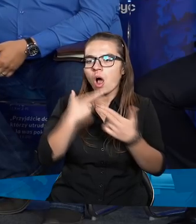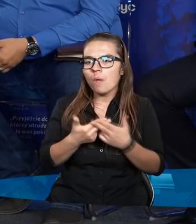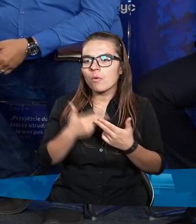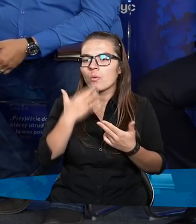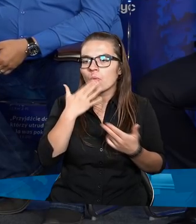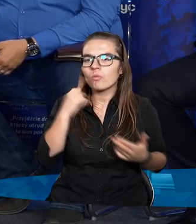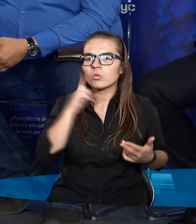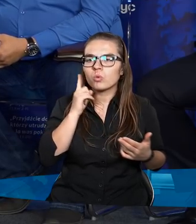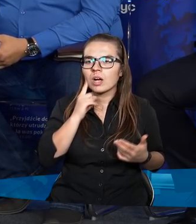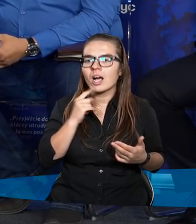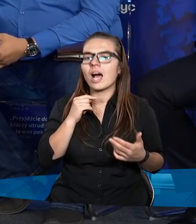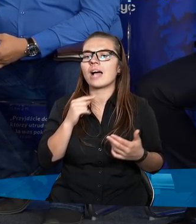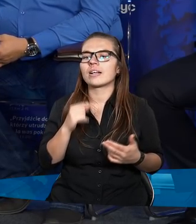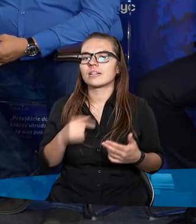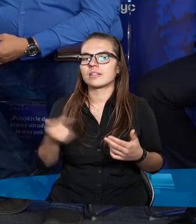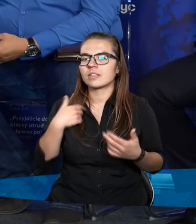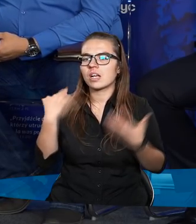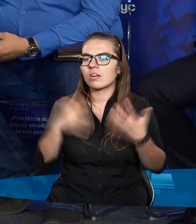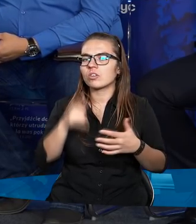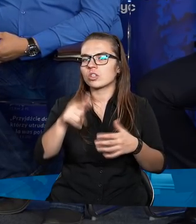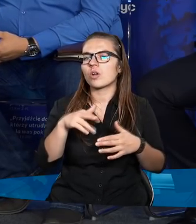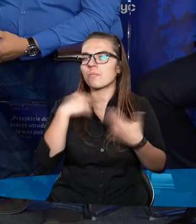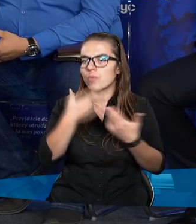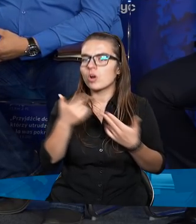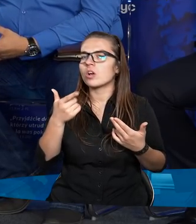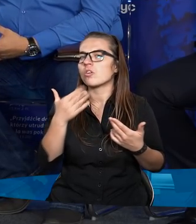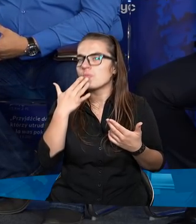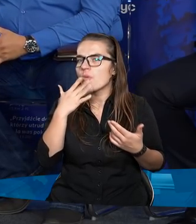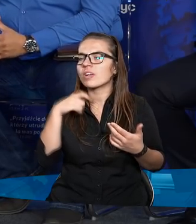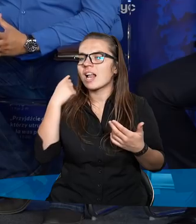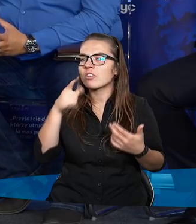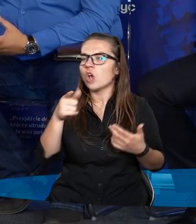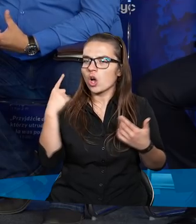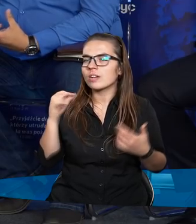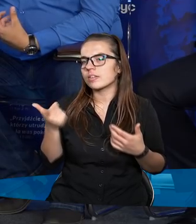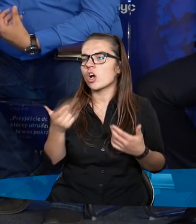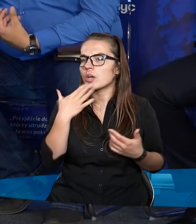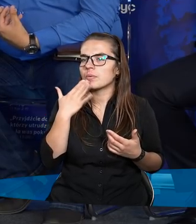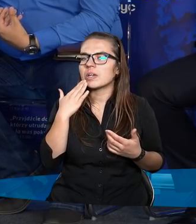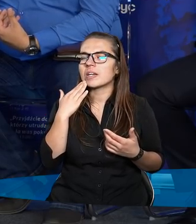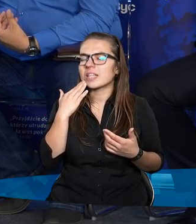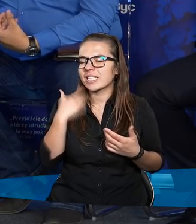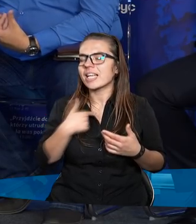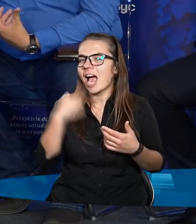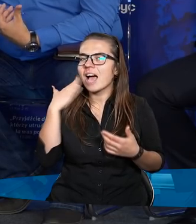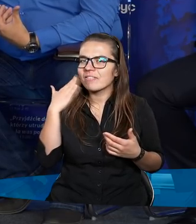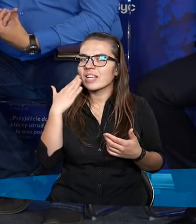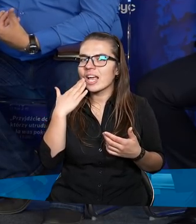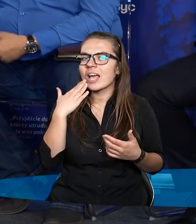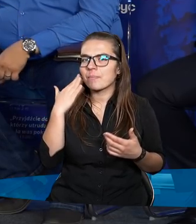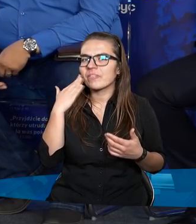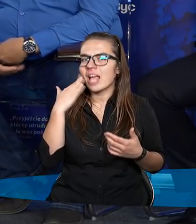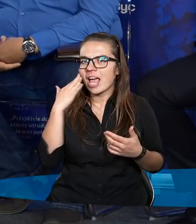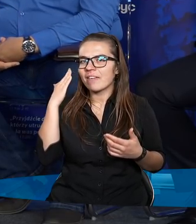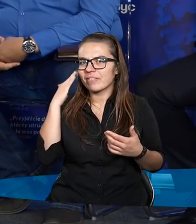mówi, słuchaj, ja stworzyłem ten świat, założyłem jego fundamenty i tak dalej. Mówi, ja wiem, musisz mi